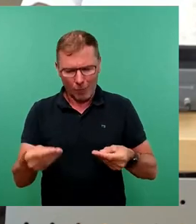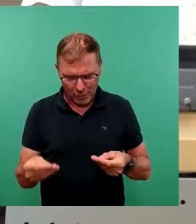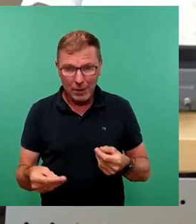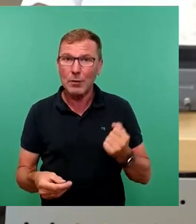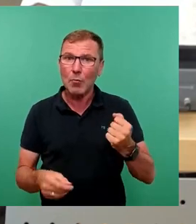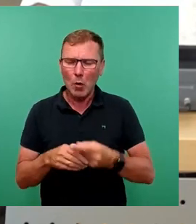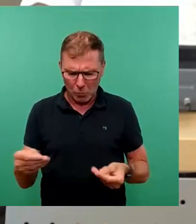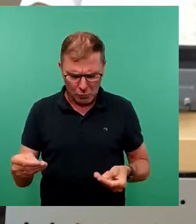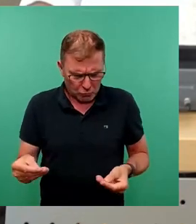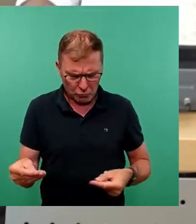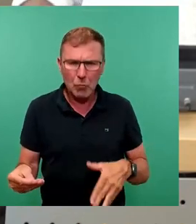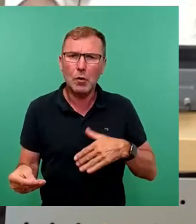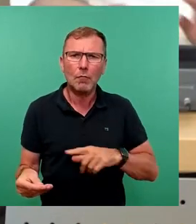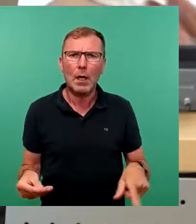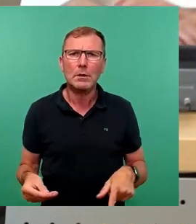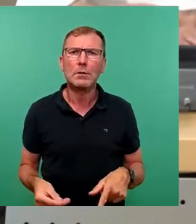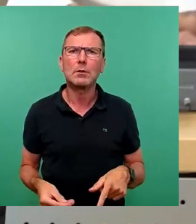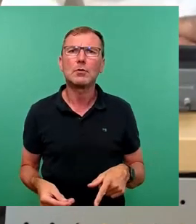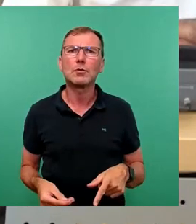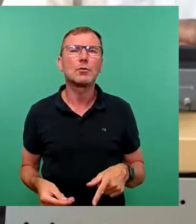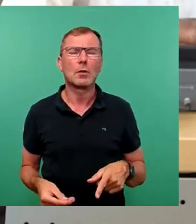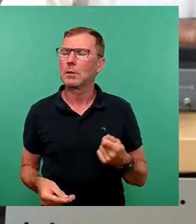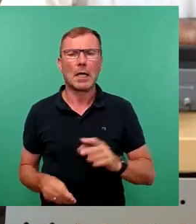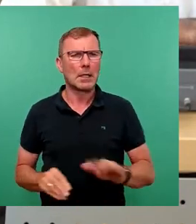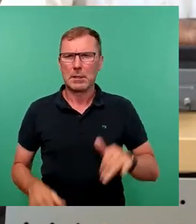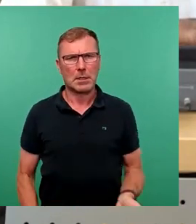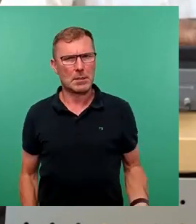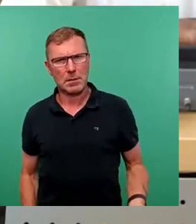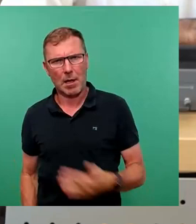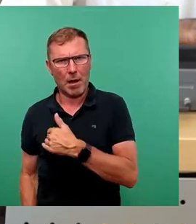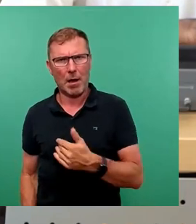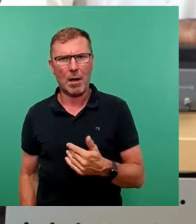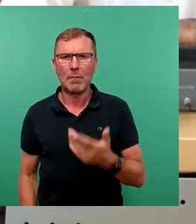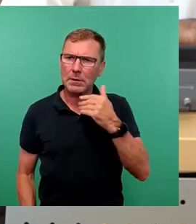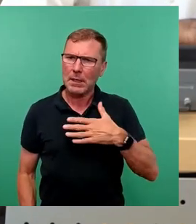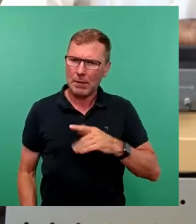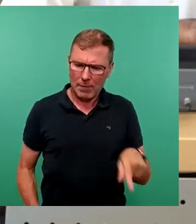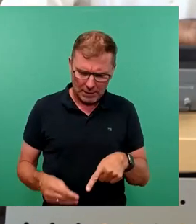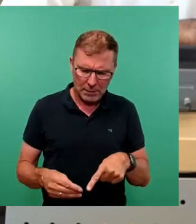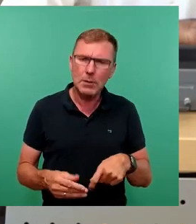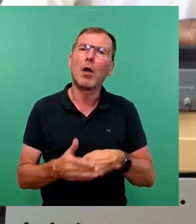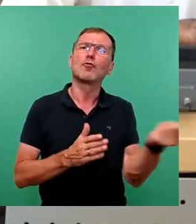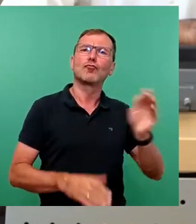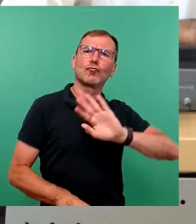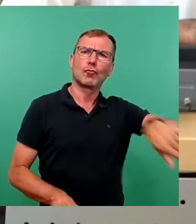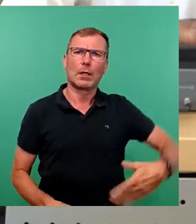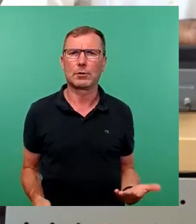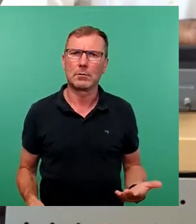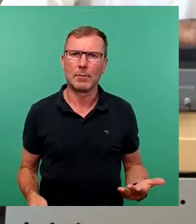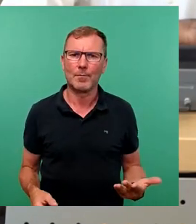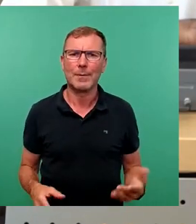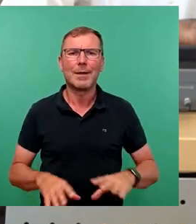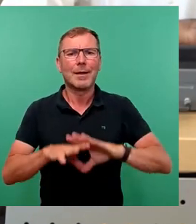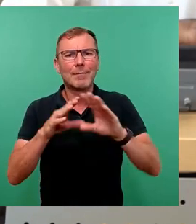es ihm in den Kram passt, dann ist dafür Geld da. Das werden wir heute noch sehen. Und was ihm nie in den Kram passt, da ist kein Geld da. Und wie das ganz